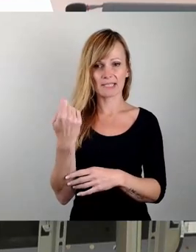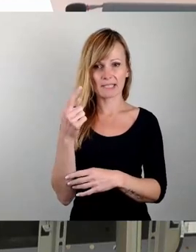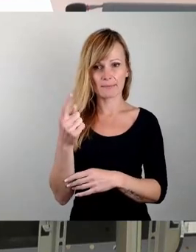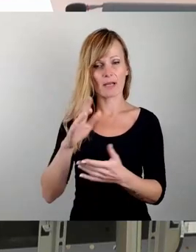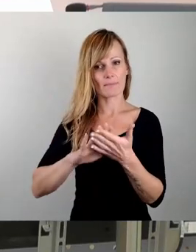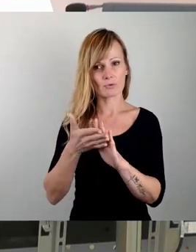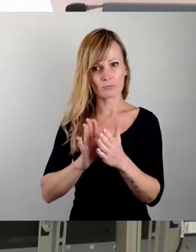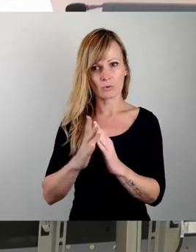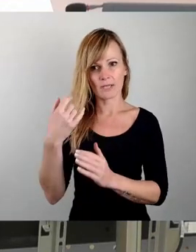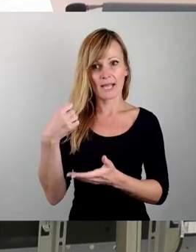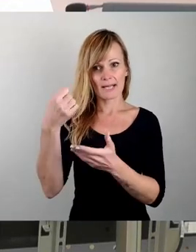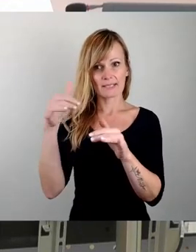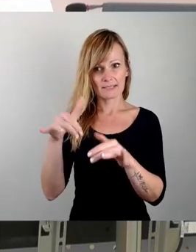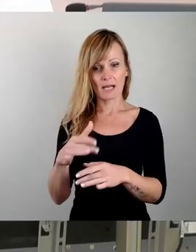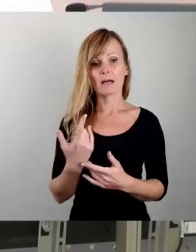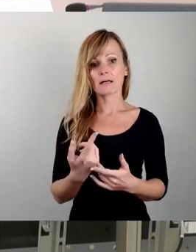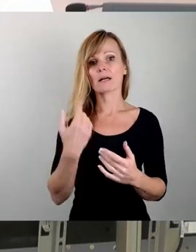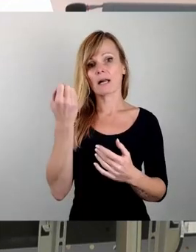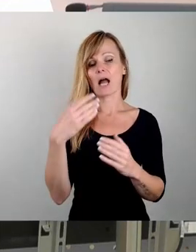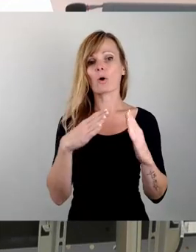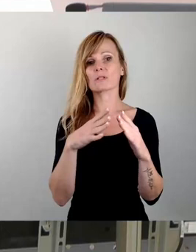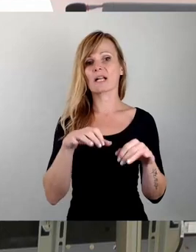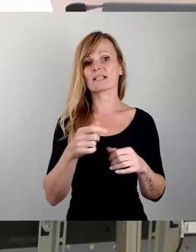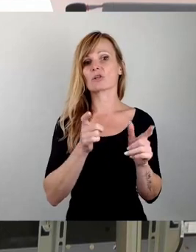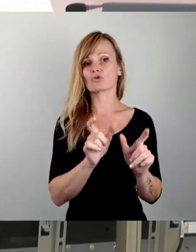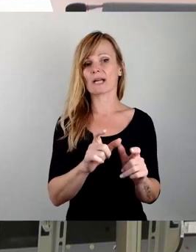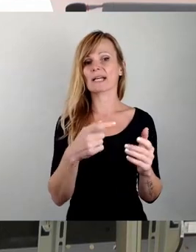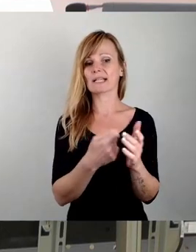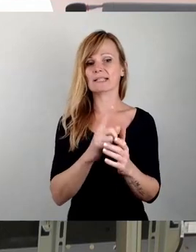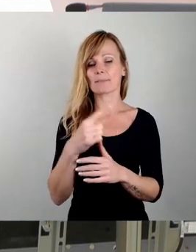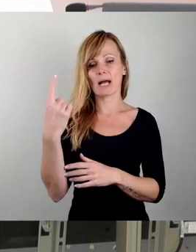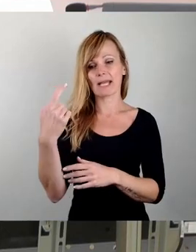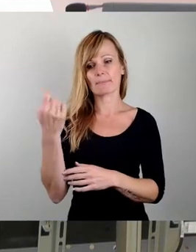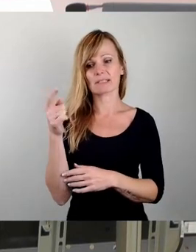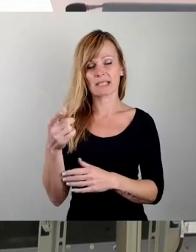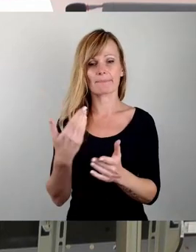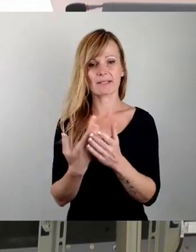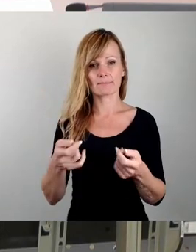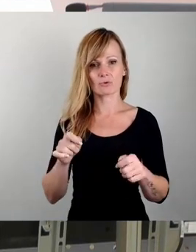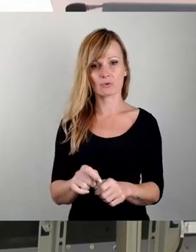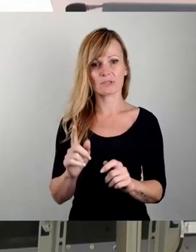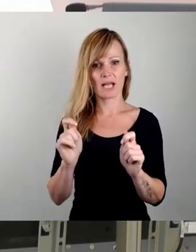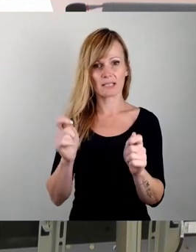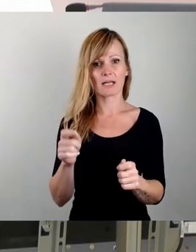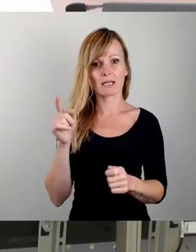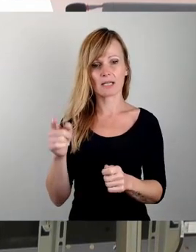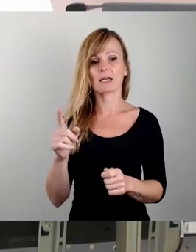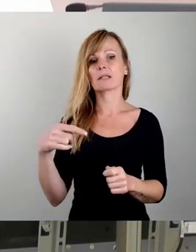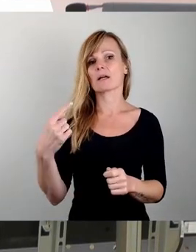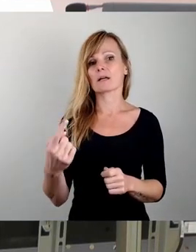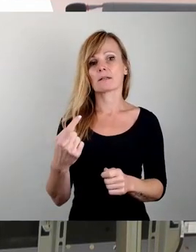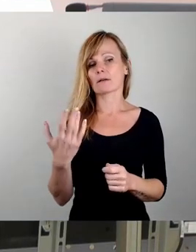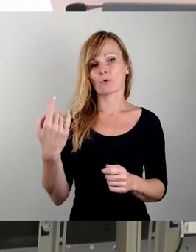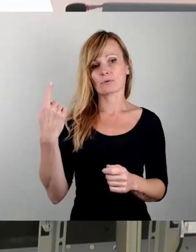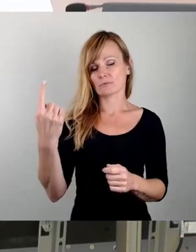da. Stichwort Haushaltssperre gilt natürlich. Der Eigenbetrieb wird nach dem Beschluss dieses Antrages dann von sich